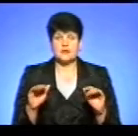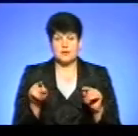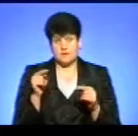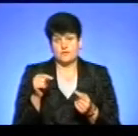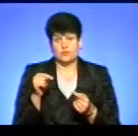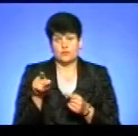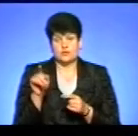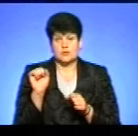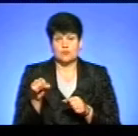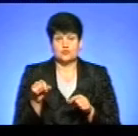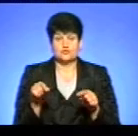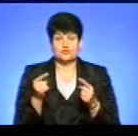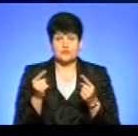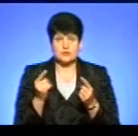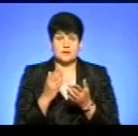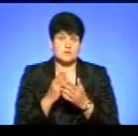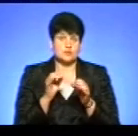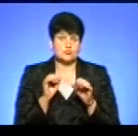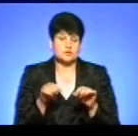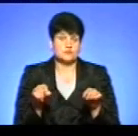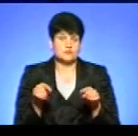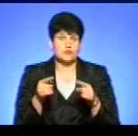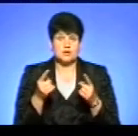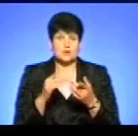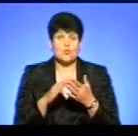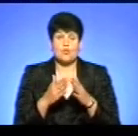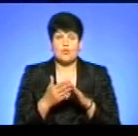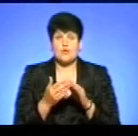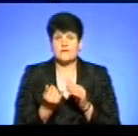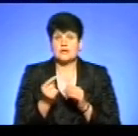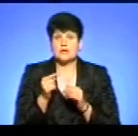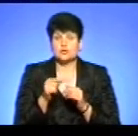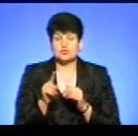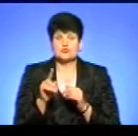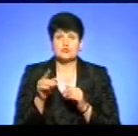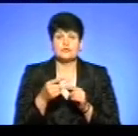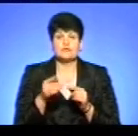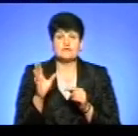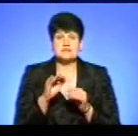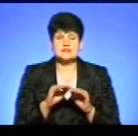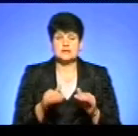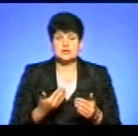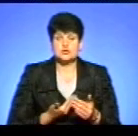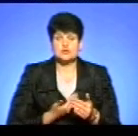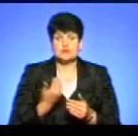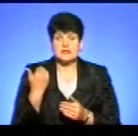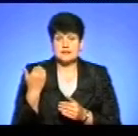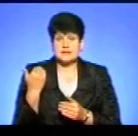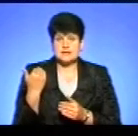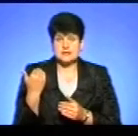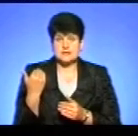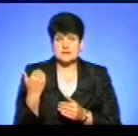вони можуть створити і мають можливість створити умови для того, щоб всі діти, які проживають на їхній,